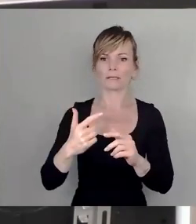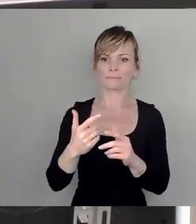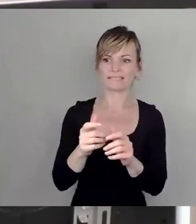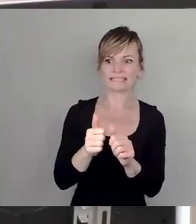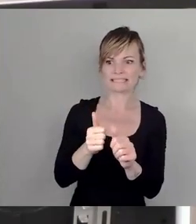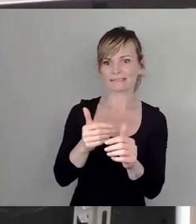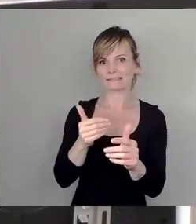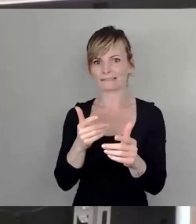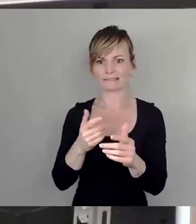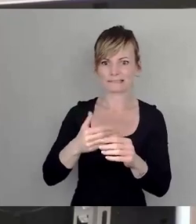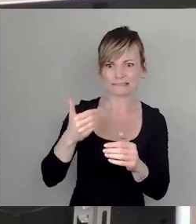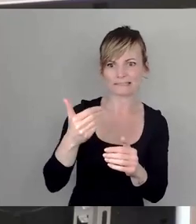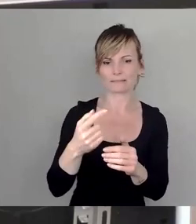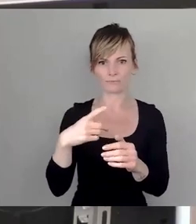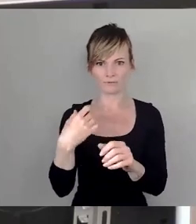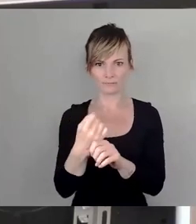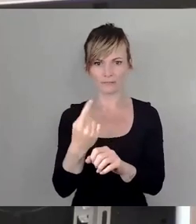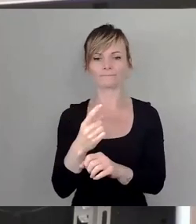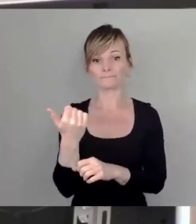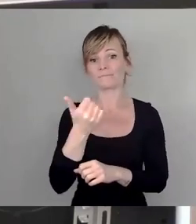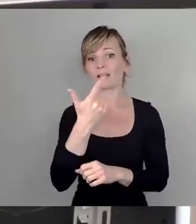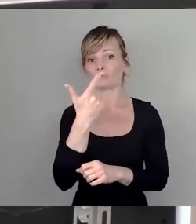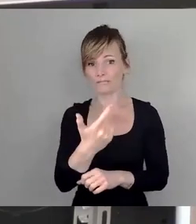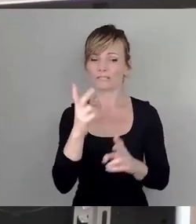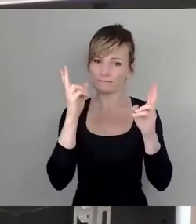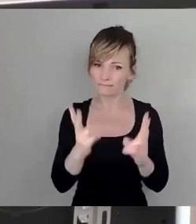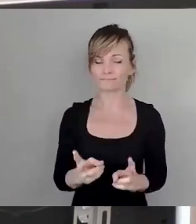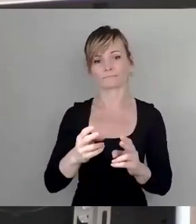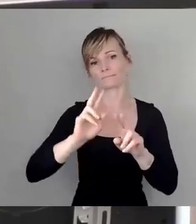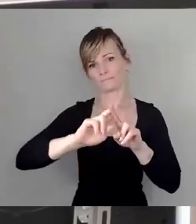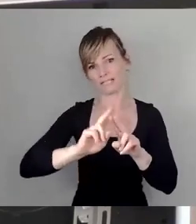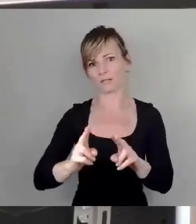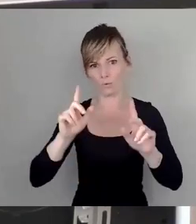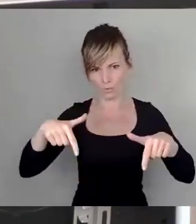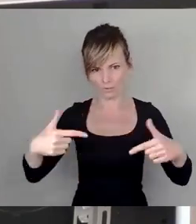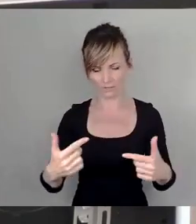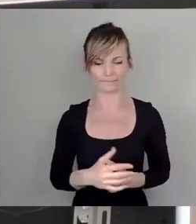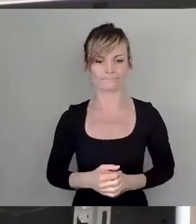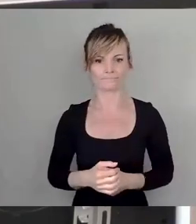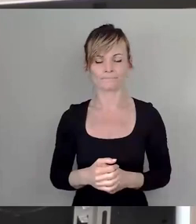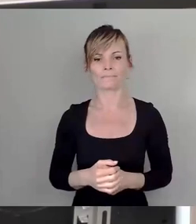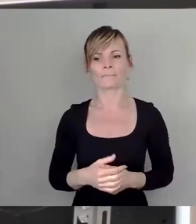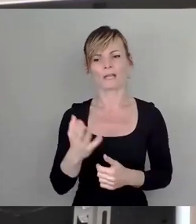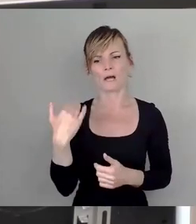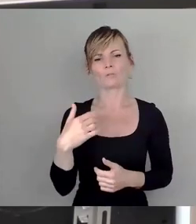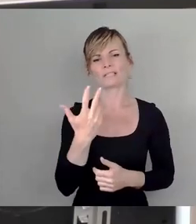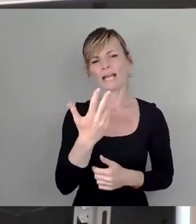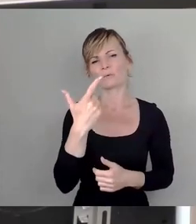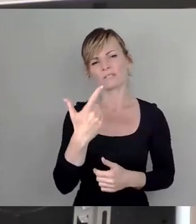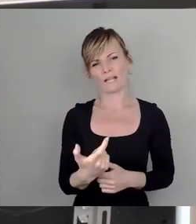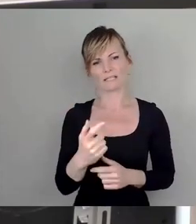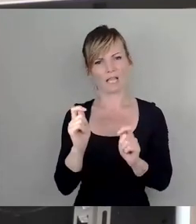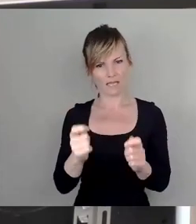entschieden haben. Leider ist heute im Jahr, beziehungsweise aus 2023 ist dieser Antrag, ist im Jahr 2023